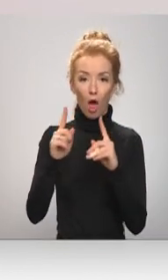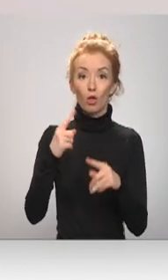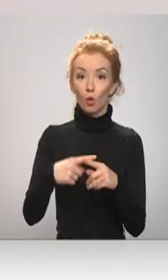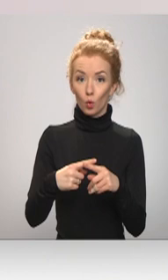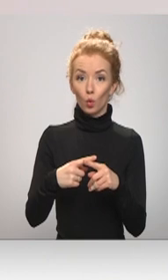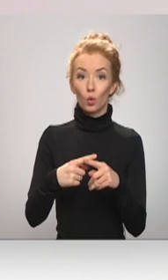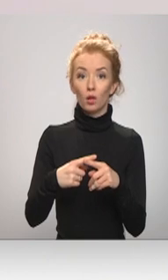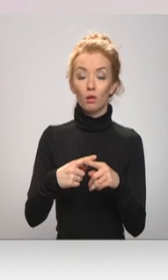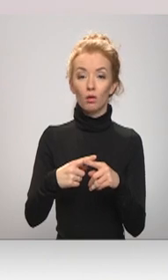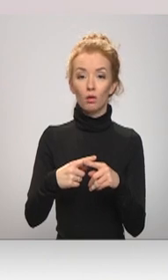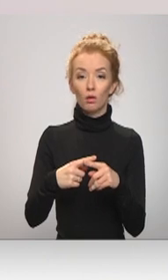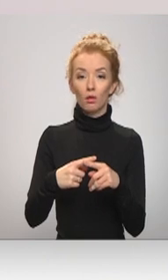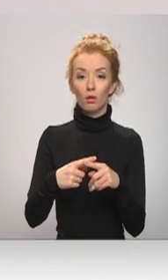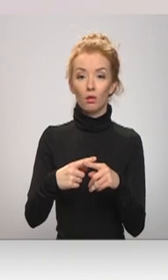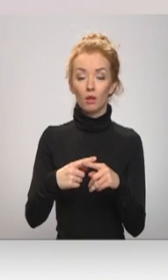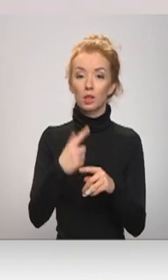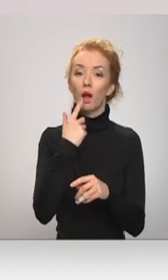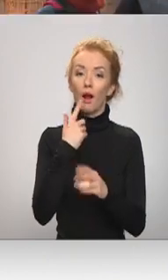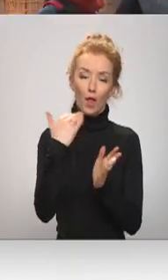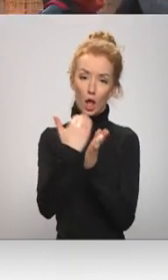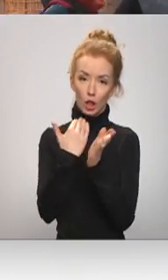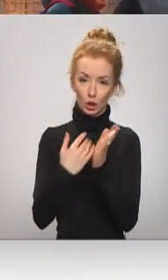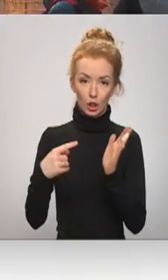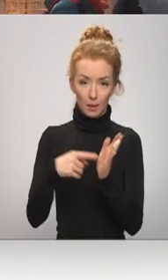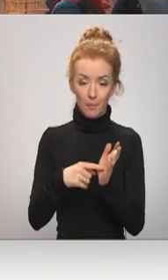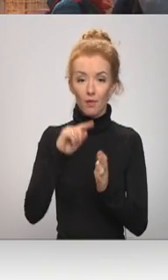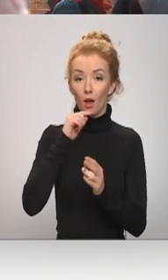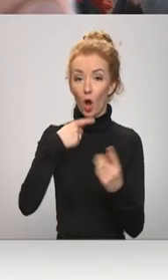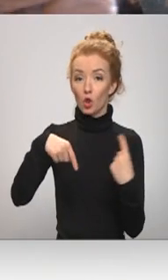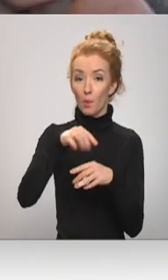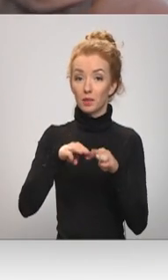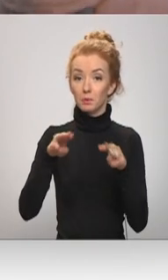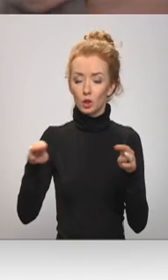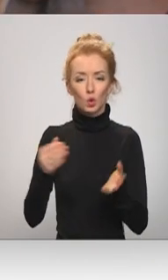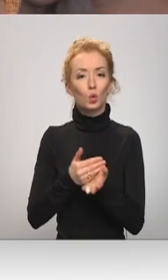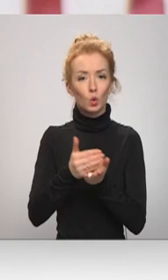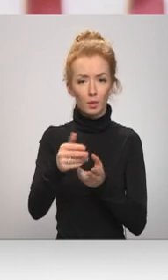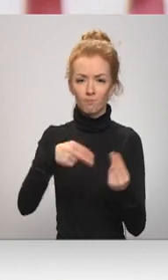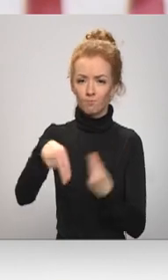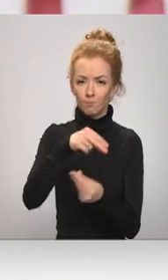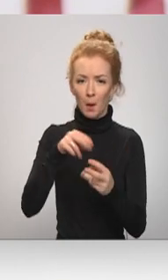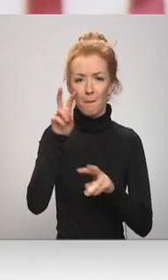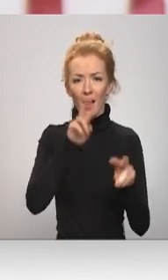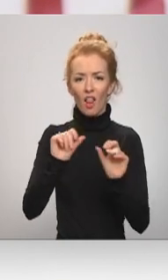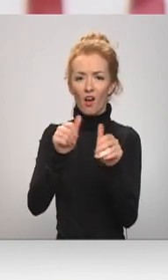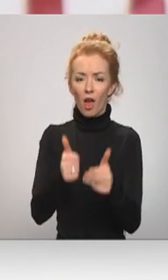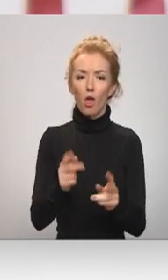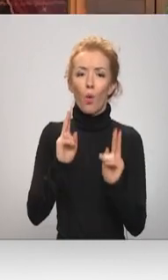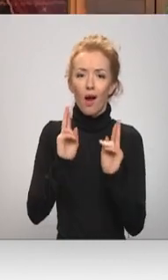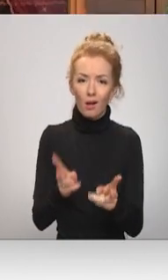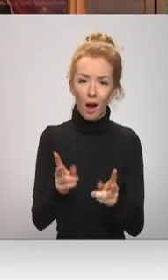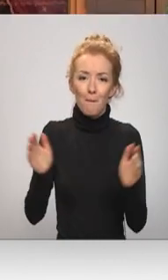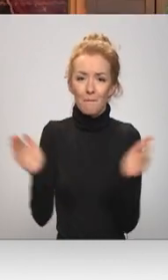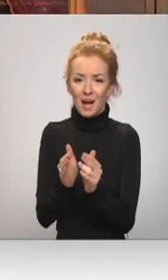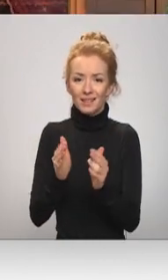sarkanajā režīmā. Ekonomikas ministrija vēl turpinās saruns un meklēs risinājums, lai atsevišķi mazi gada